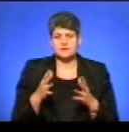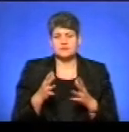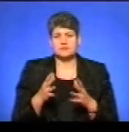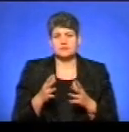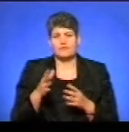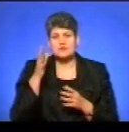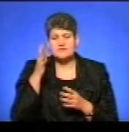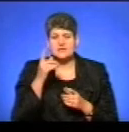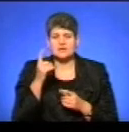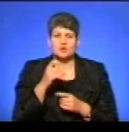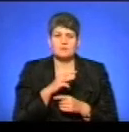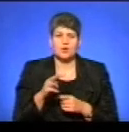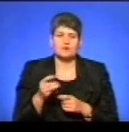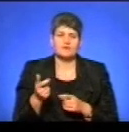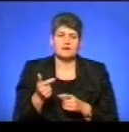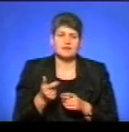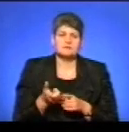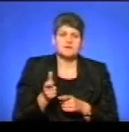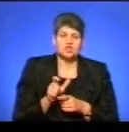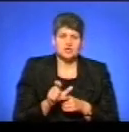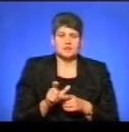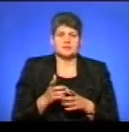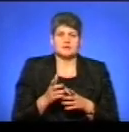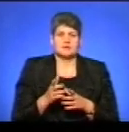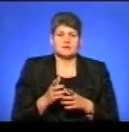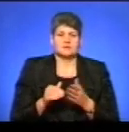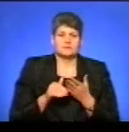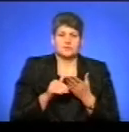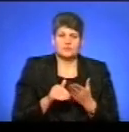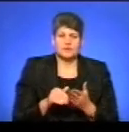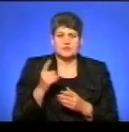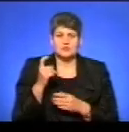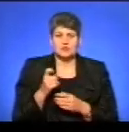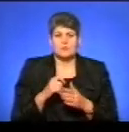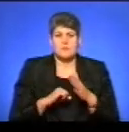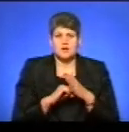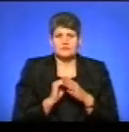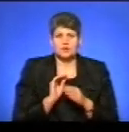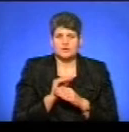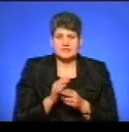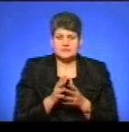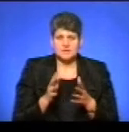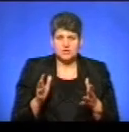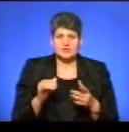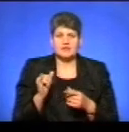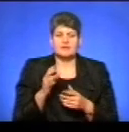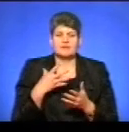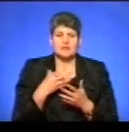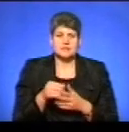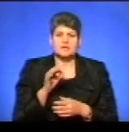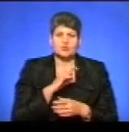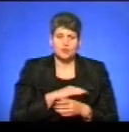десь більше, як на 100 мільйонів збільшилися і медична субвенція, на 100 з лишнім базова дотація, тобто, і власні доходи